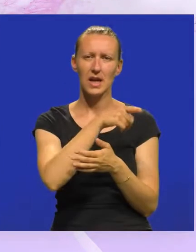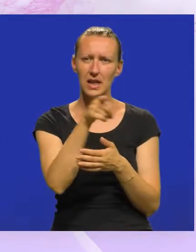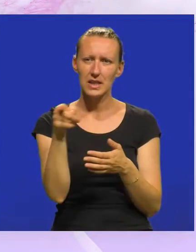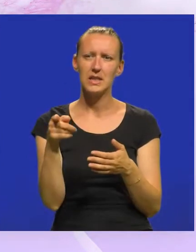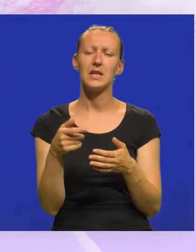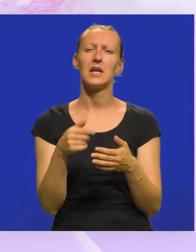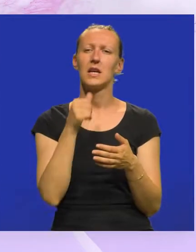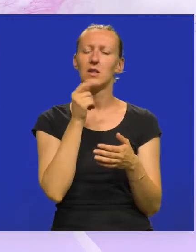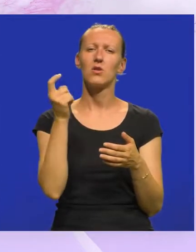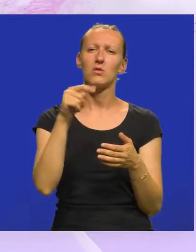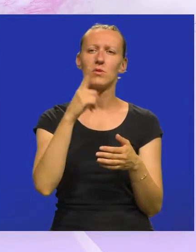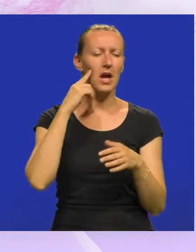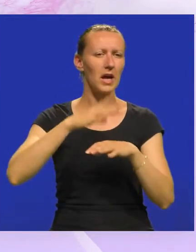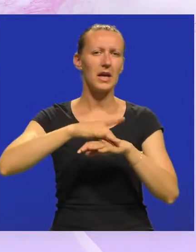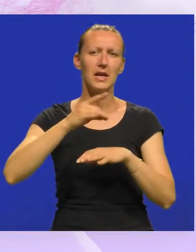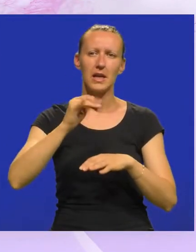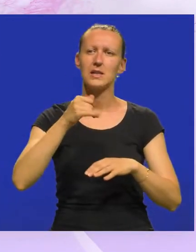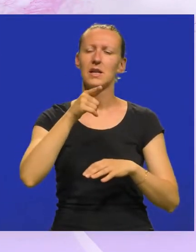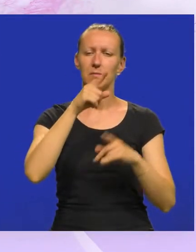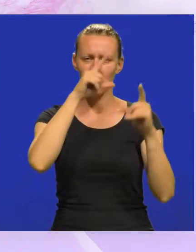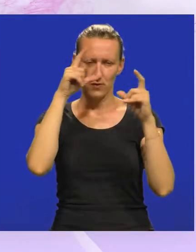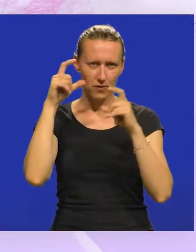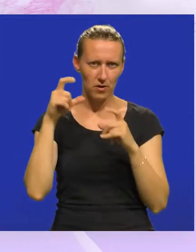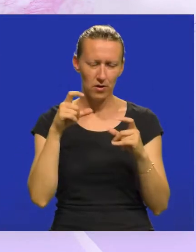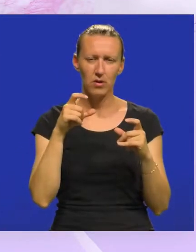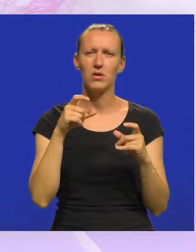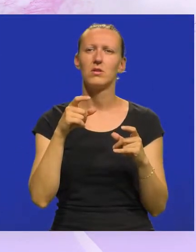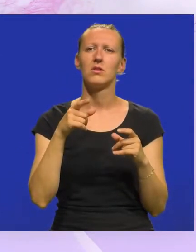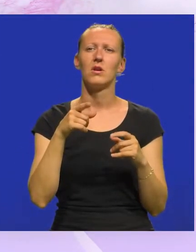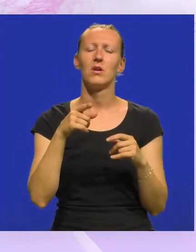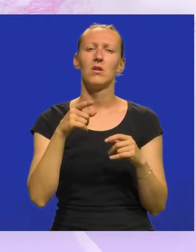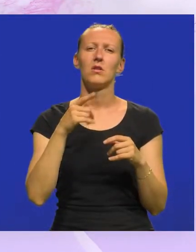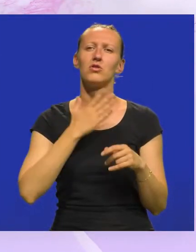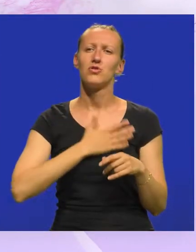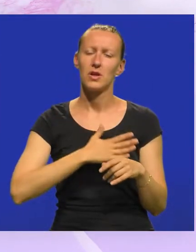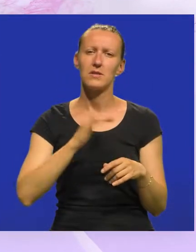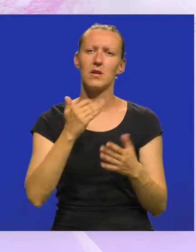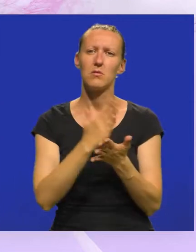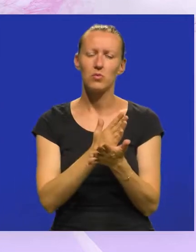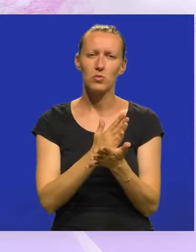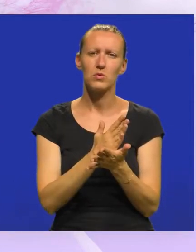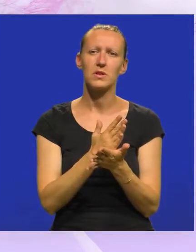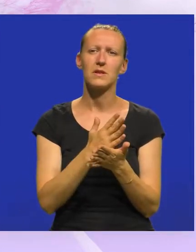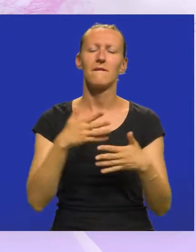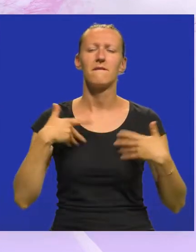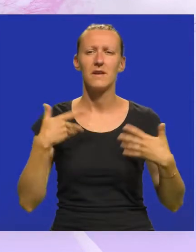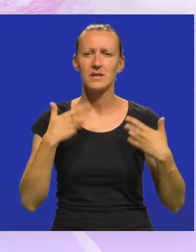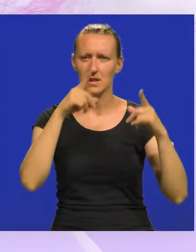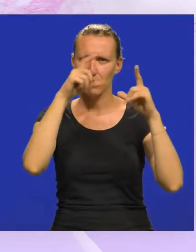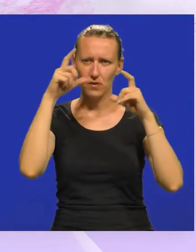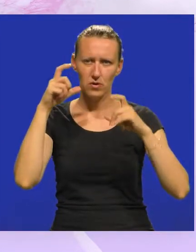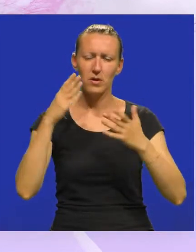njih. I došli smo na ideju evo sa tim fotografiranjem. Željela sam da budu vesele